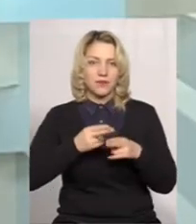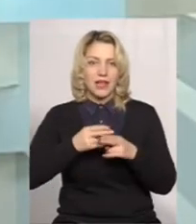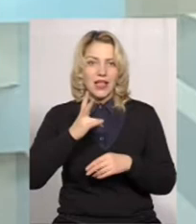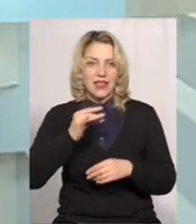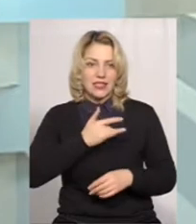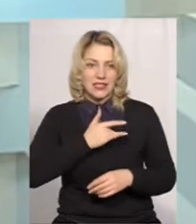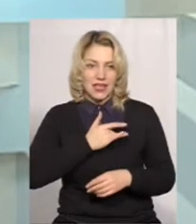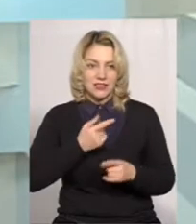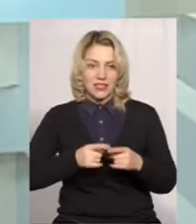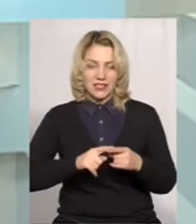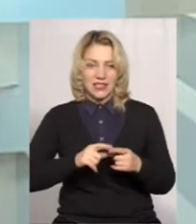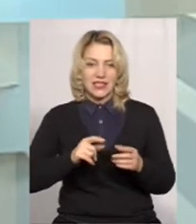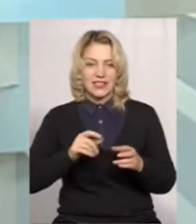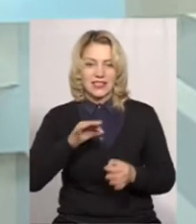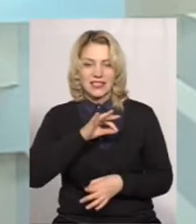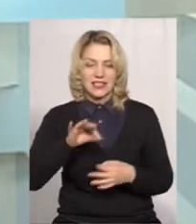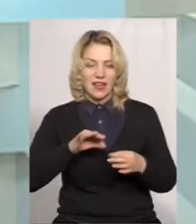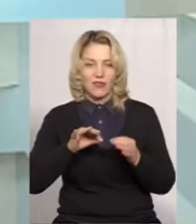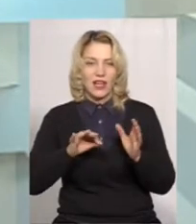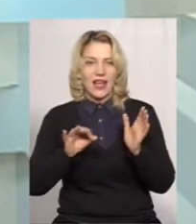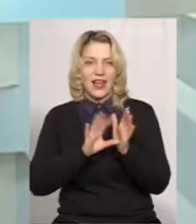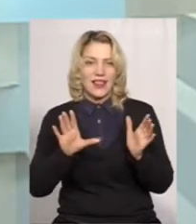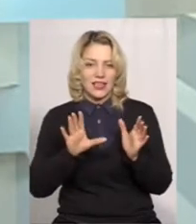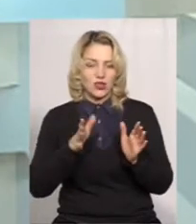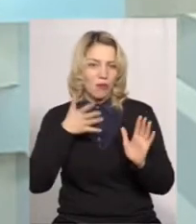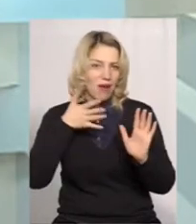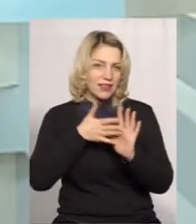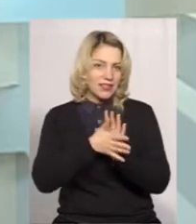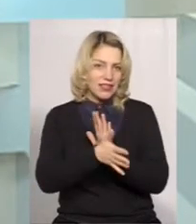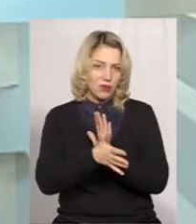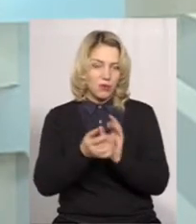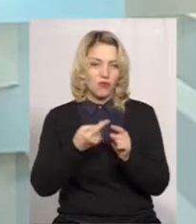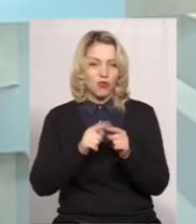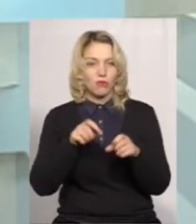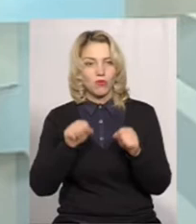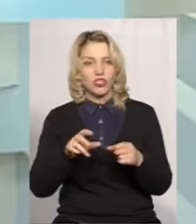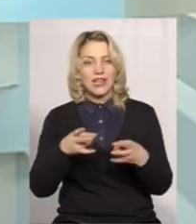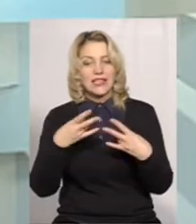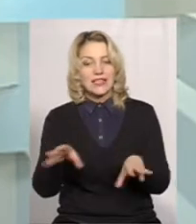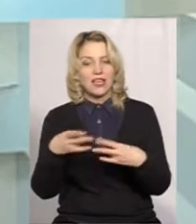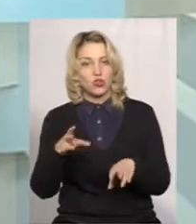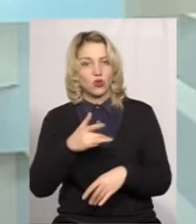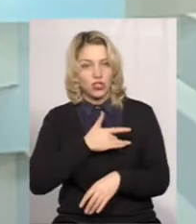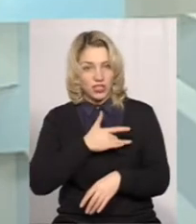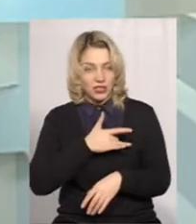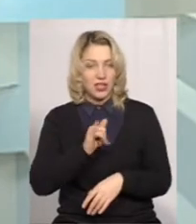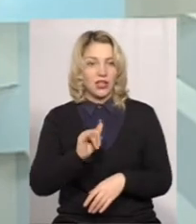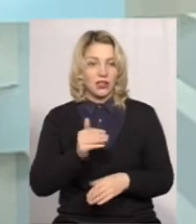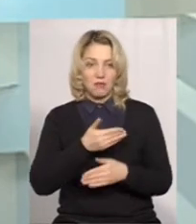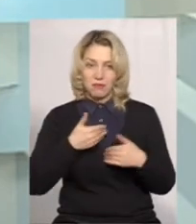от це зайве електромагнітне випромінювання, воно може десь зашкодити. Ми